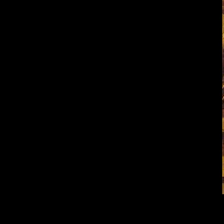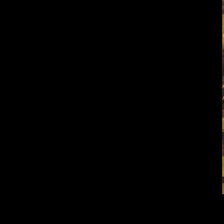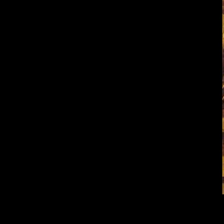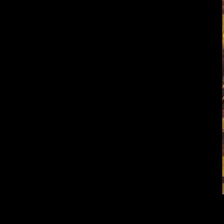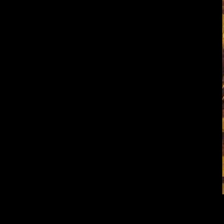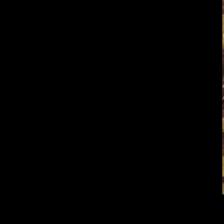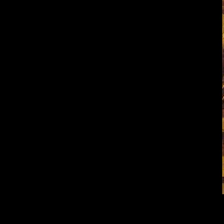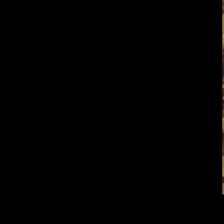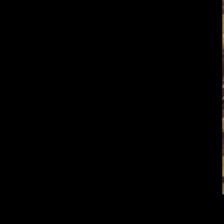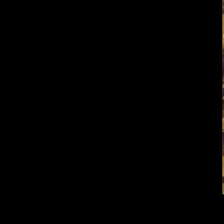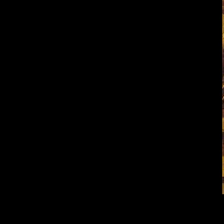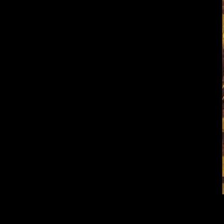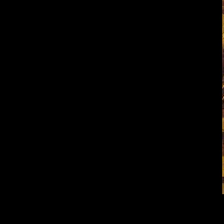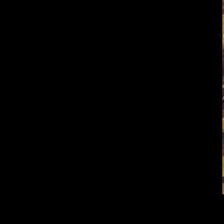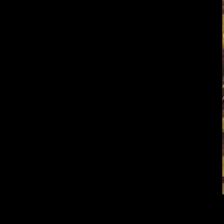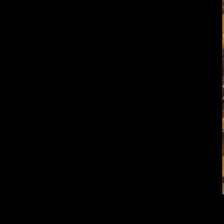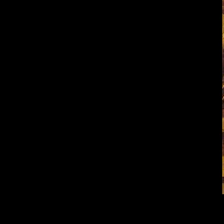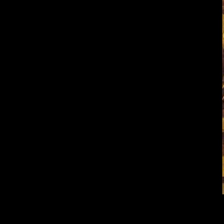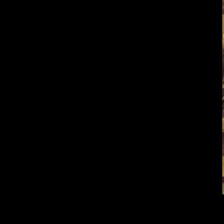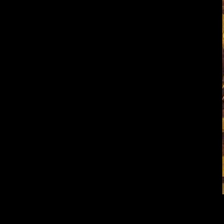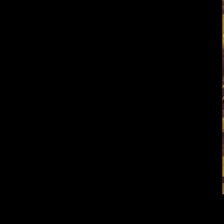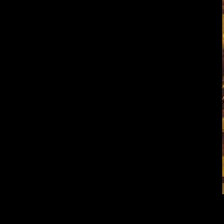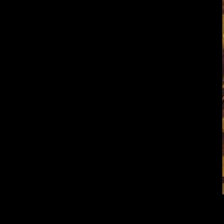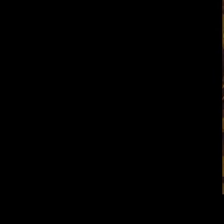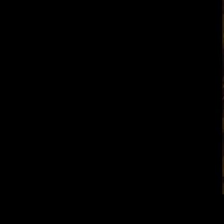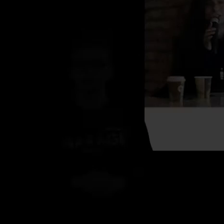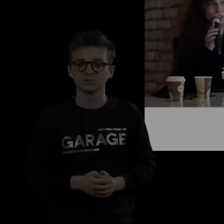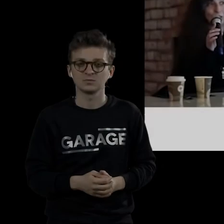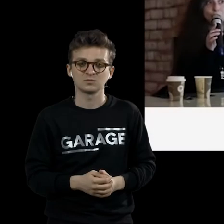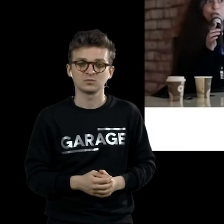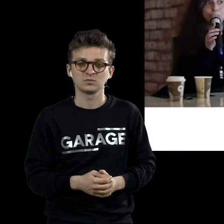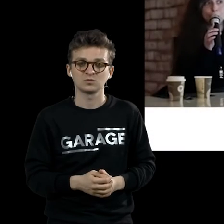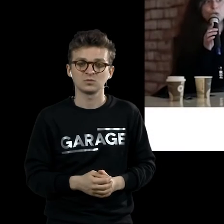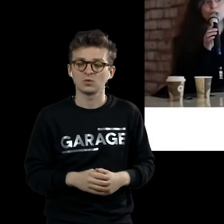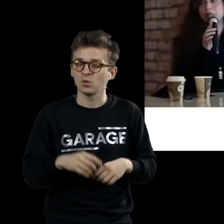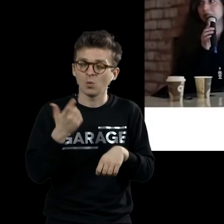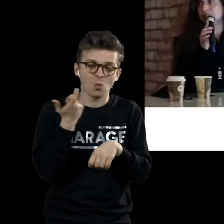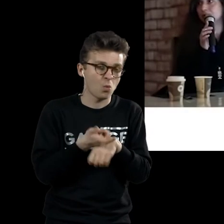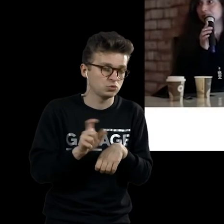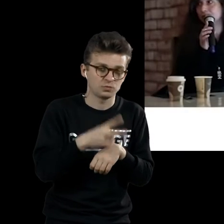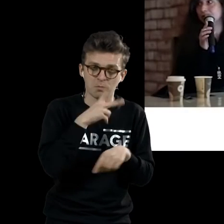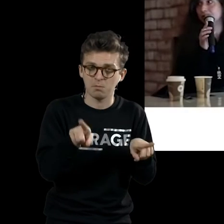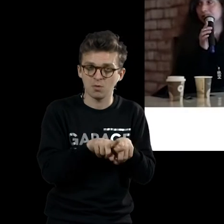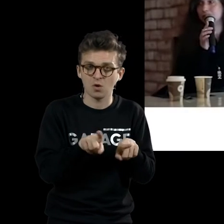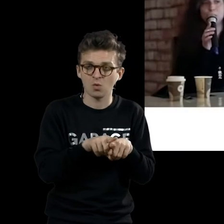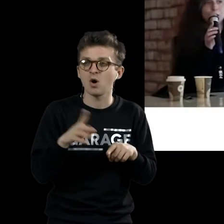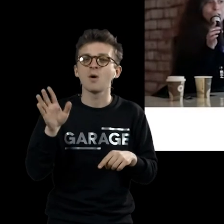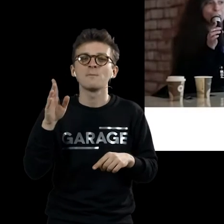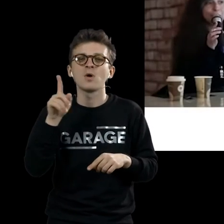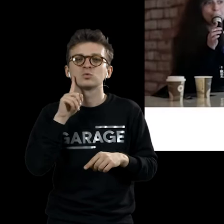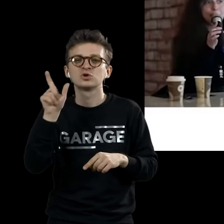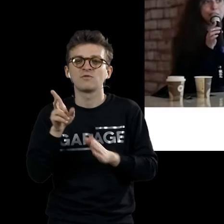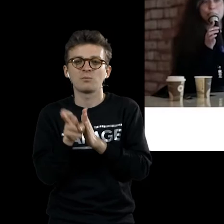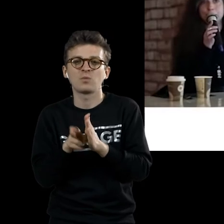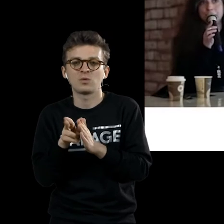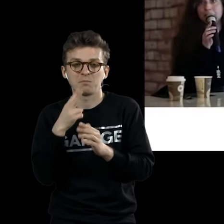Тот же визуальный эффект, что и в предыдущей работе. Даже очень похожая на грустного молодого человека в поезде,